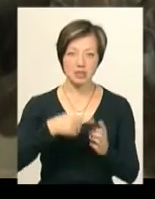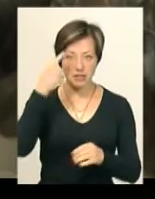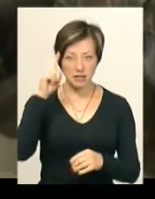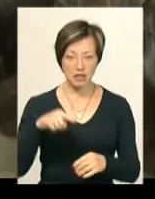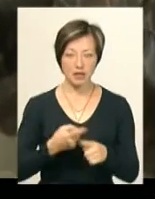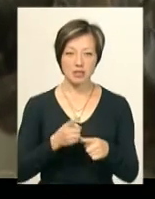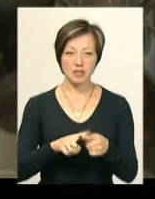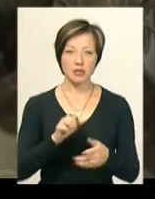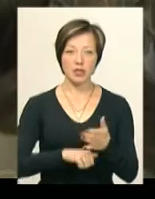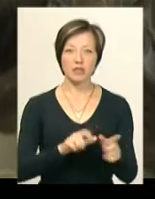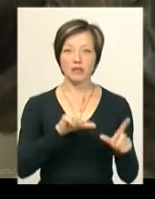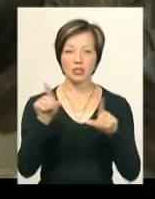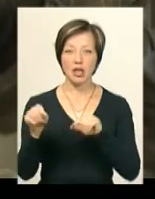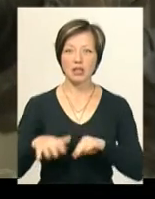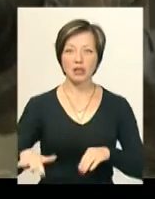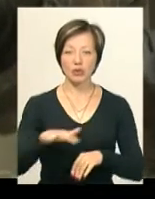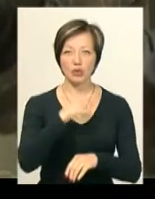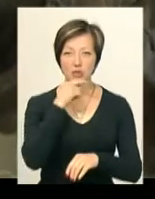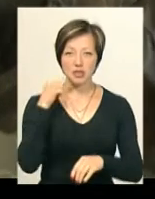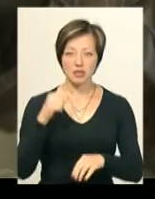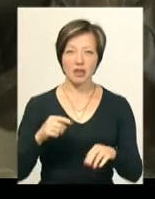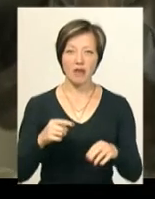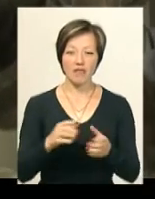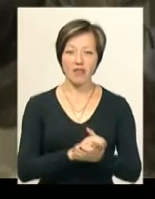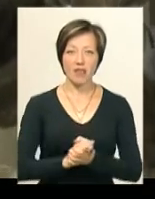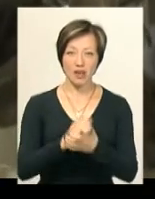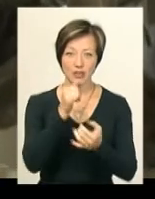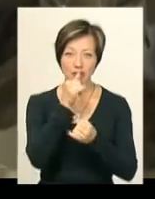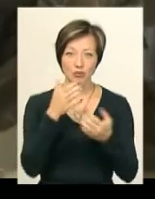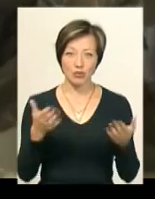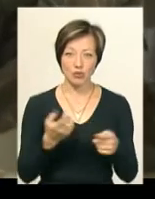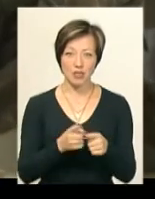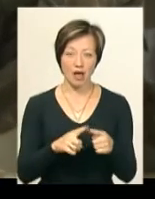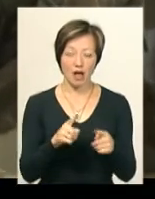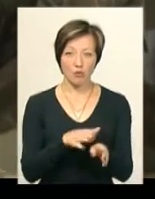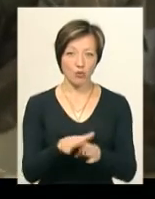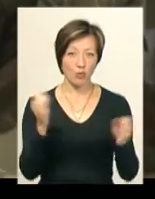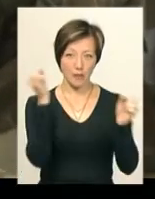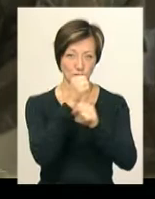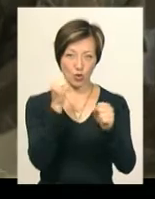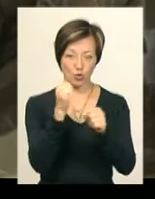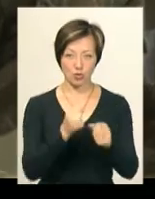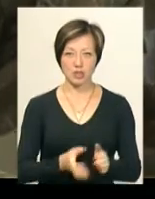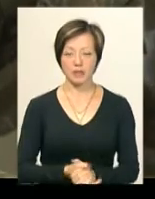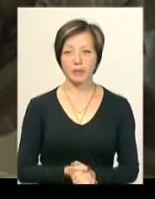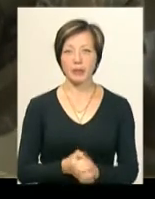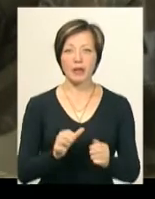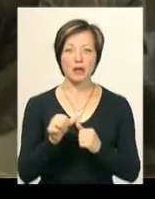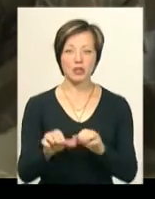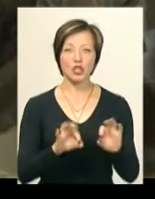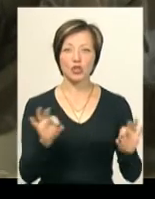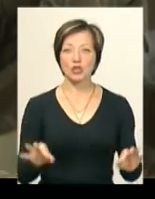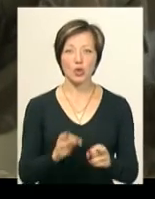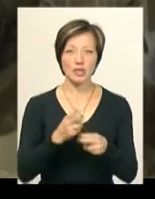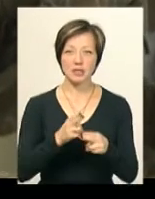в такій причині виїжджати на територію Російської Федерації не просто не можу, це було б абсолютно безгустимо. Окрім того, нічого не